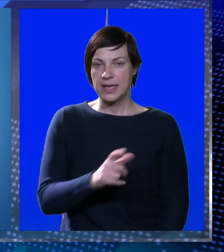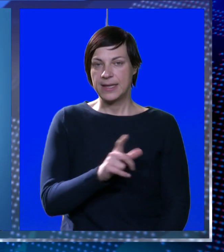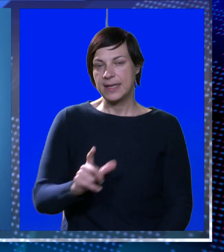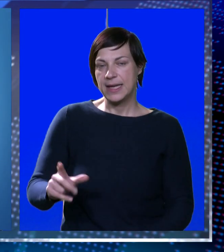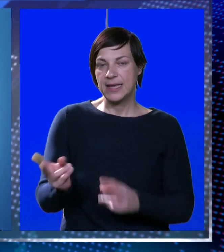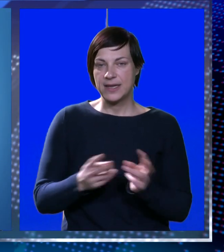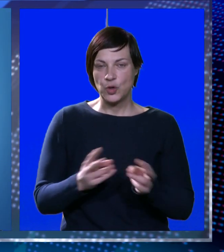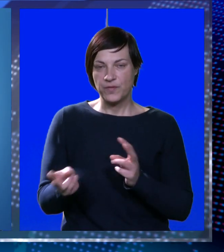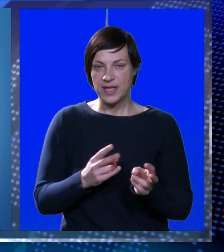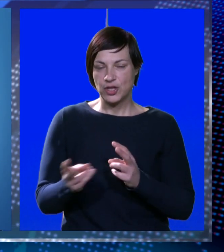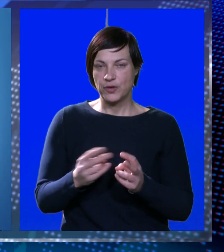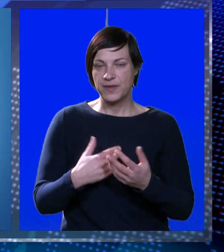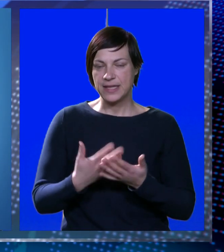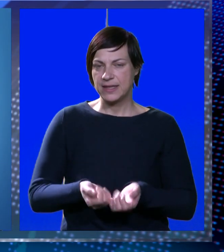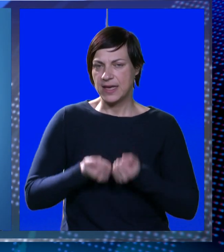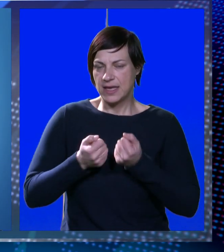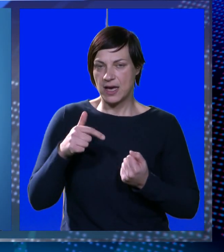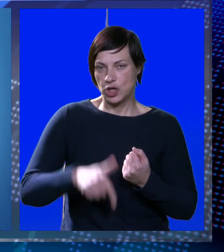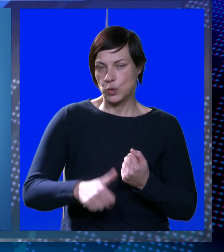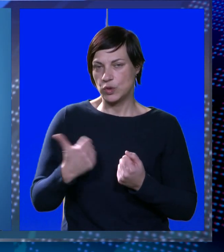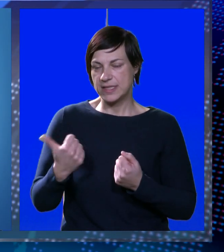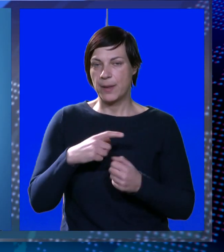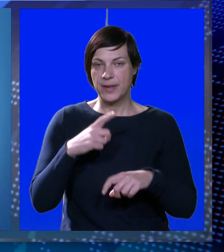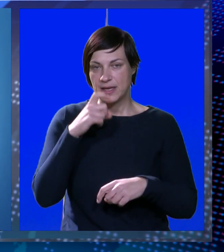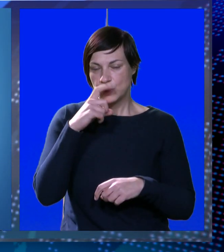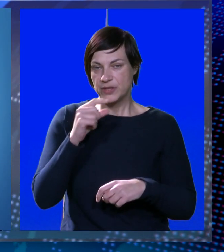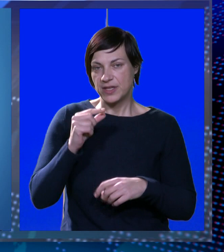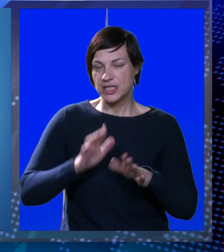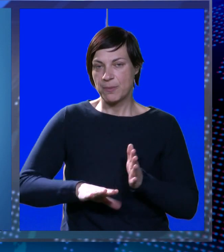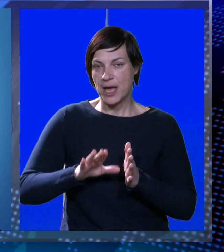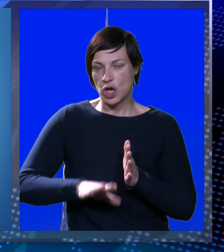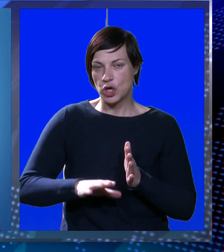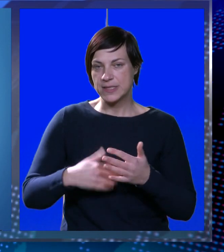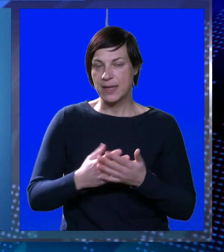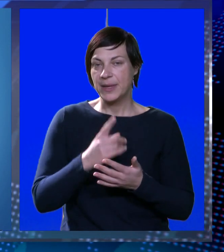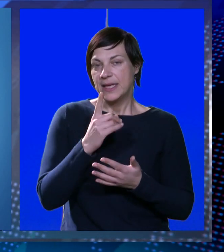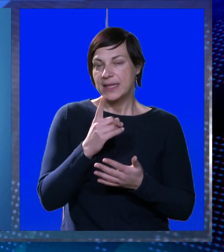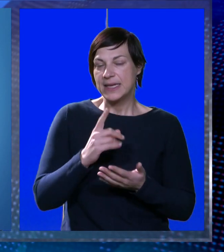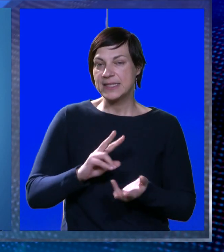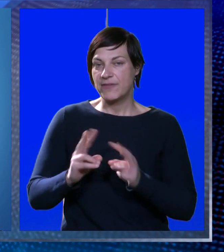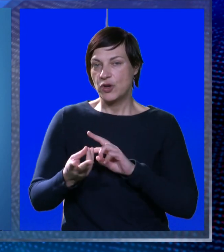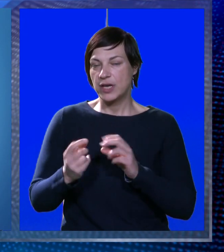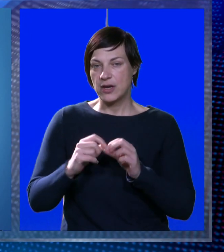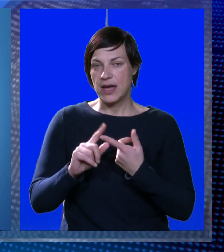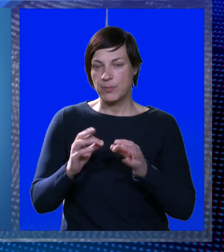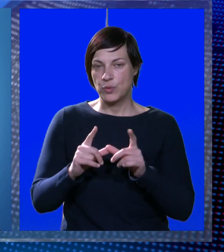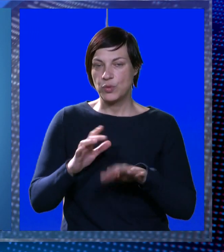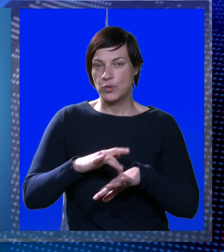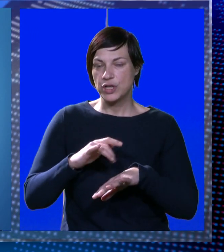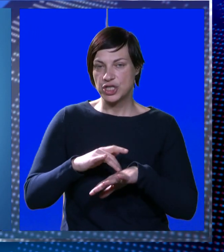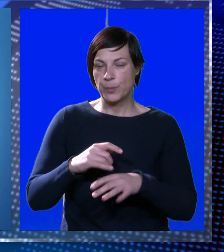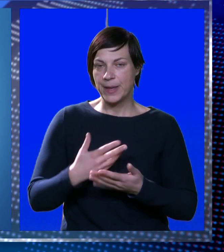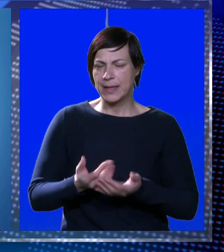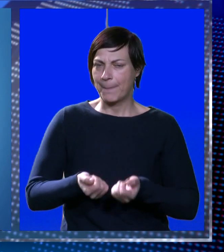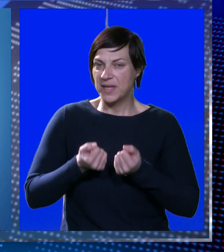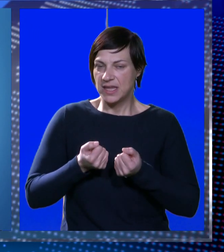Na Jadranu vjetrovitije. Umjereni jak jugozapadnjak u četvrtak će malo oslabljeti, te na sjeveru okrenuti na buru, koja će